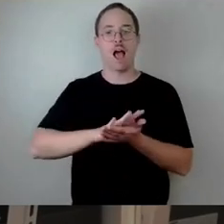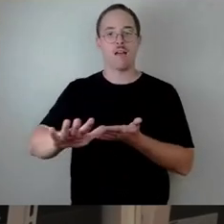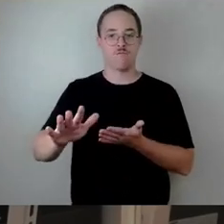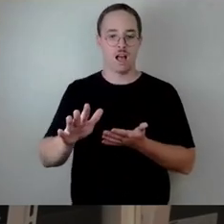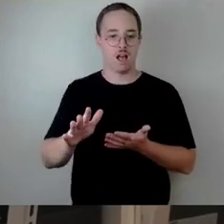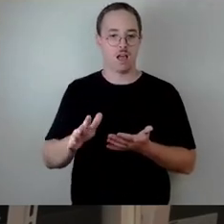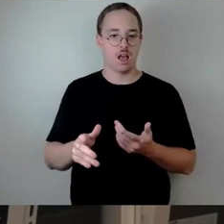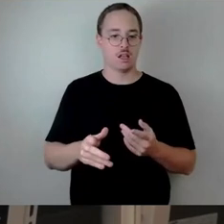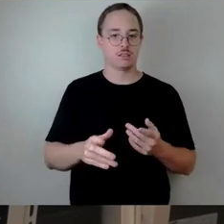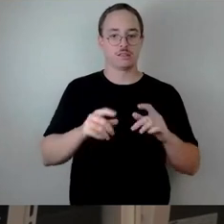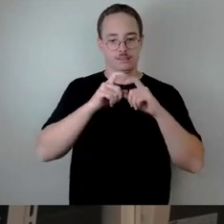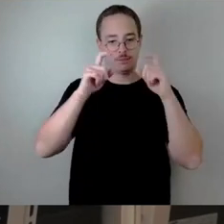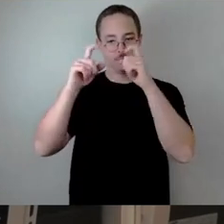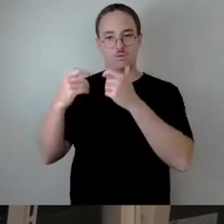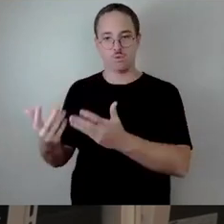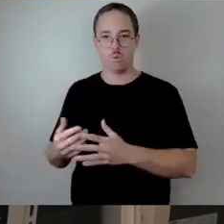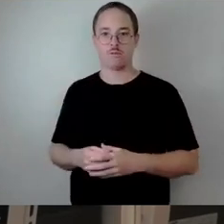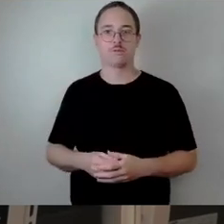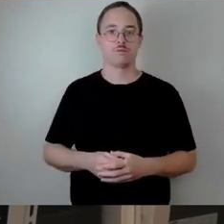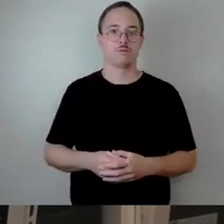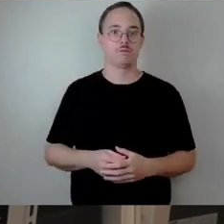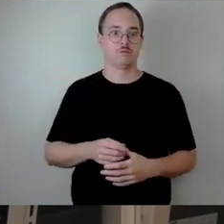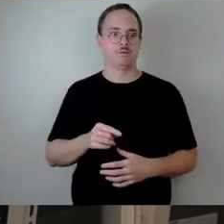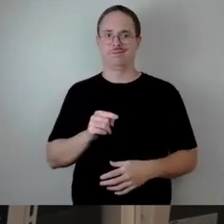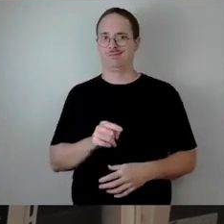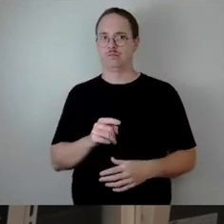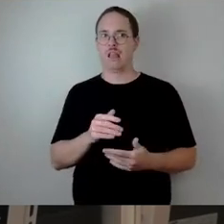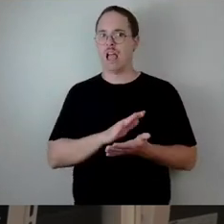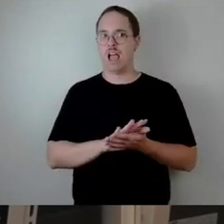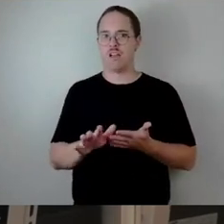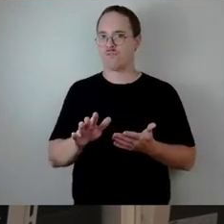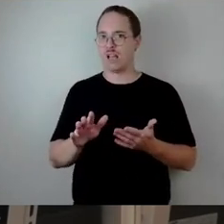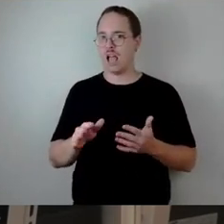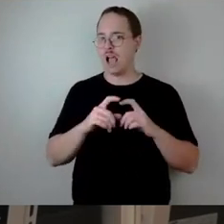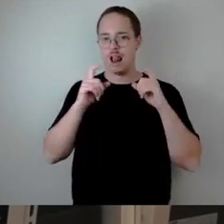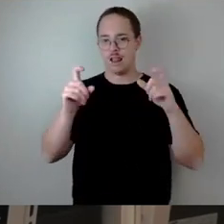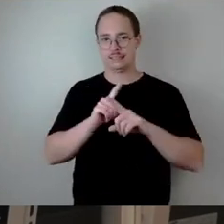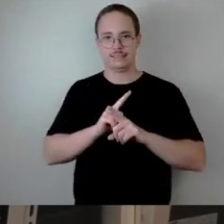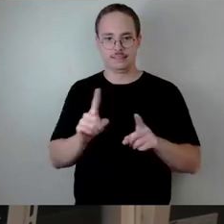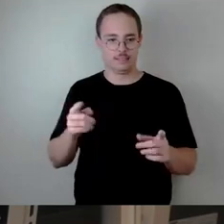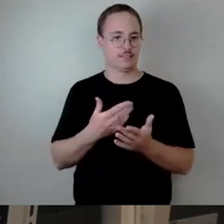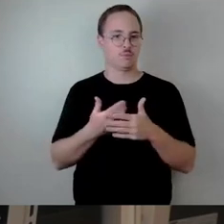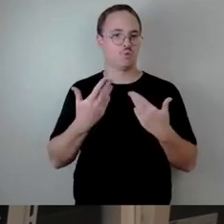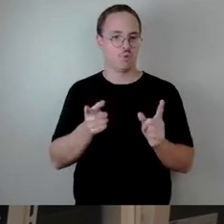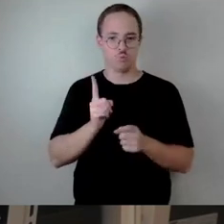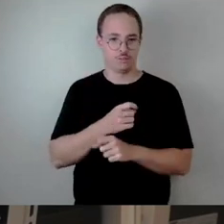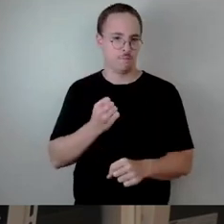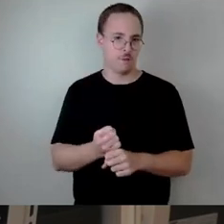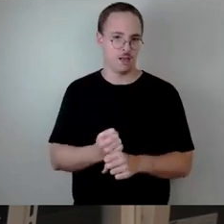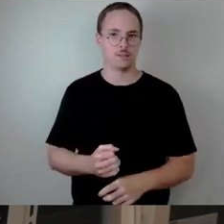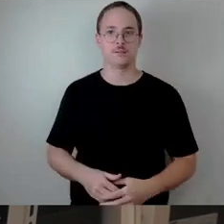Steckenpferd. Aber das ist keine einfache Angelegenheit. Da hätte man es nicht tun sollen. Nun ist es aber so, und wir haben hier die Vorlage.